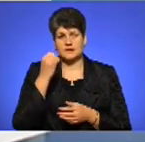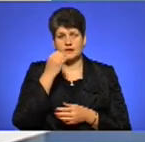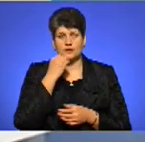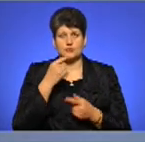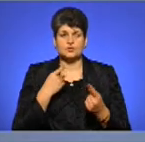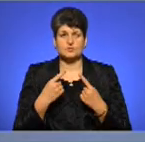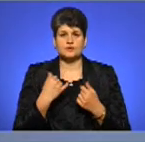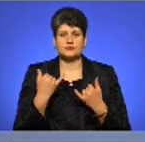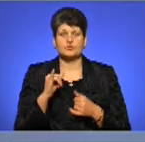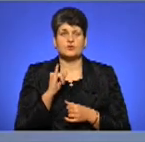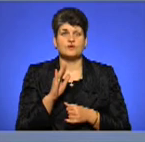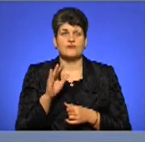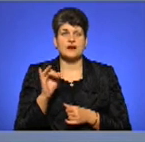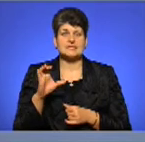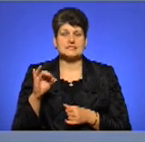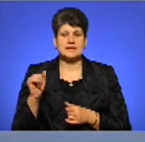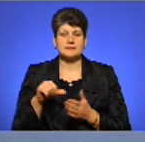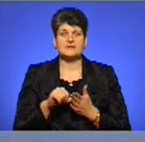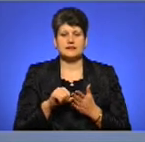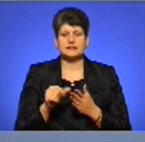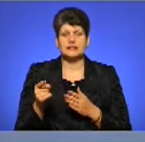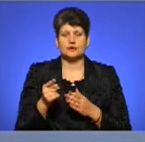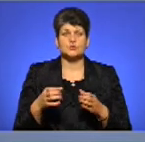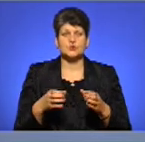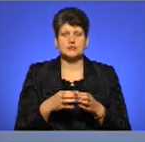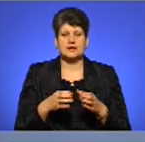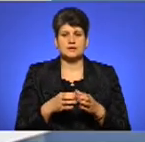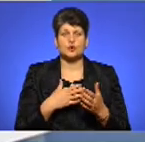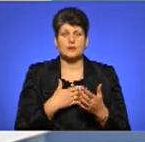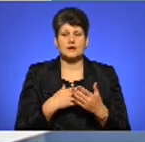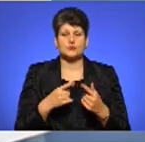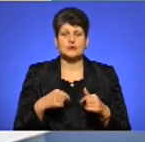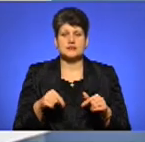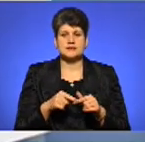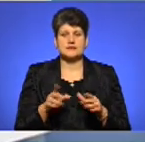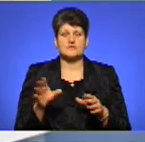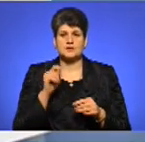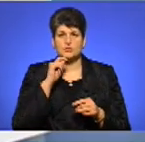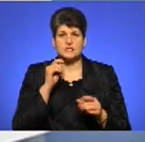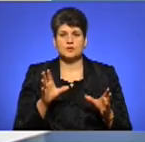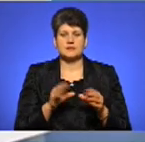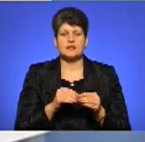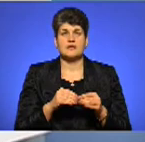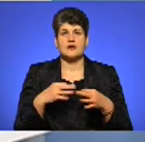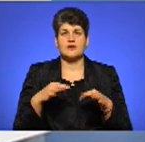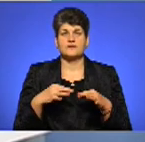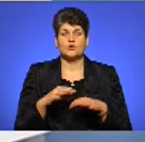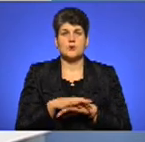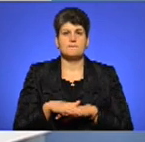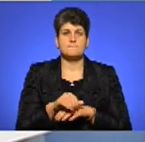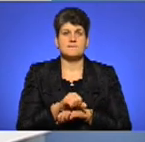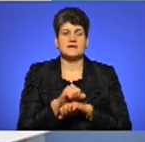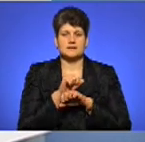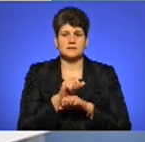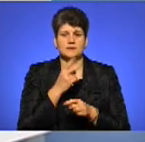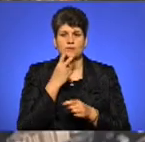гостях був Ігор Васильів, представник тернопільського осередку громадської організації Всеукраїнське об'єднання «Автомайдан». А ми з вами побачимося